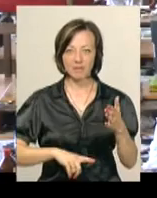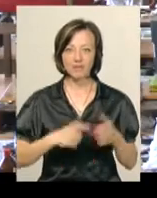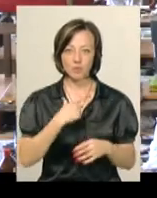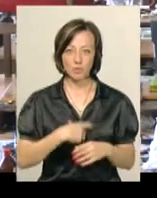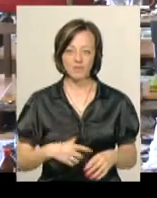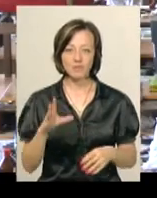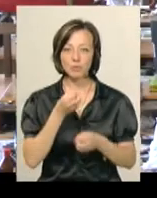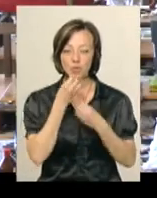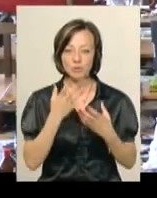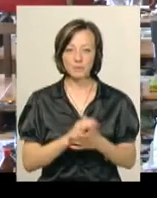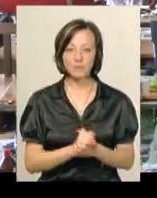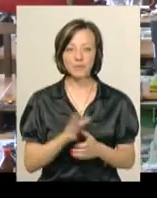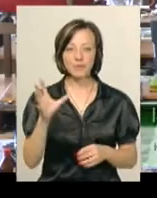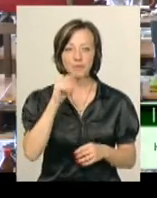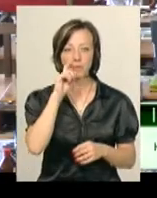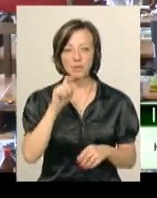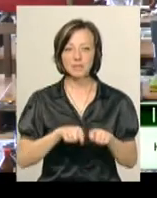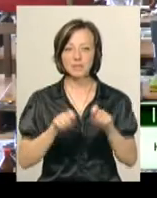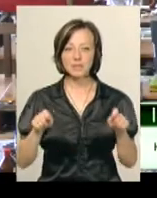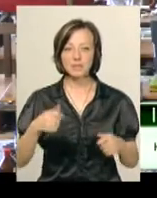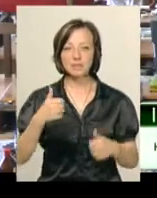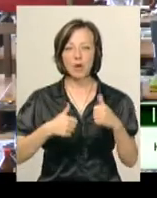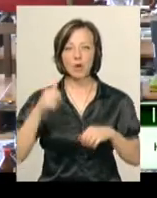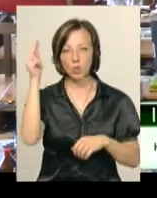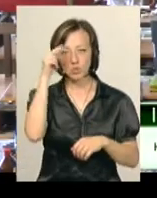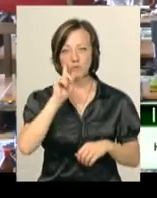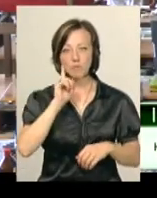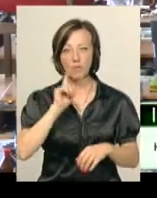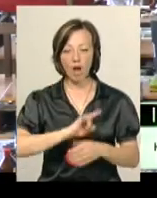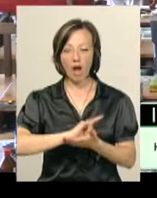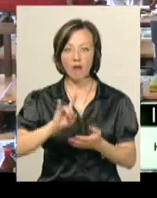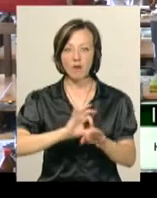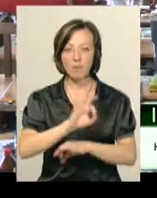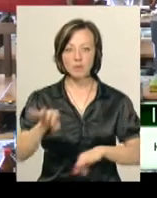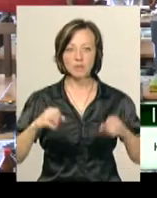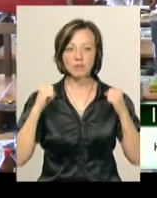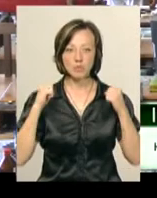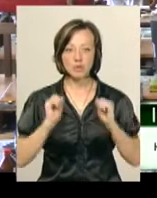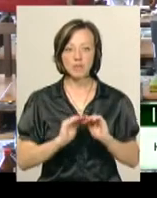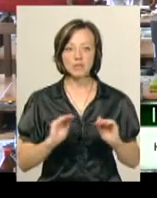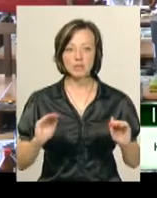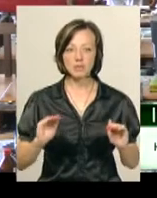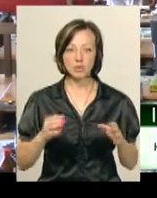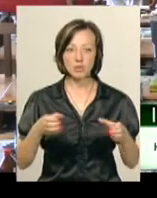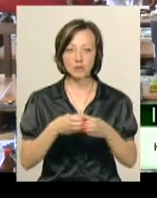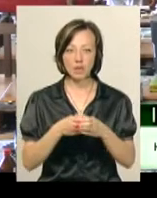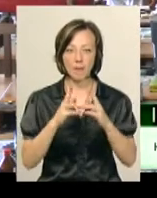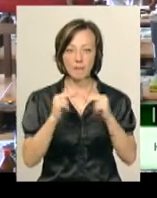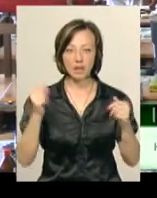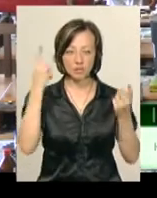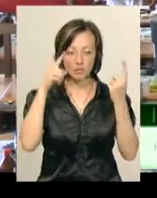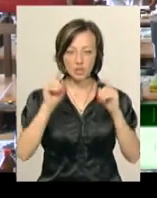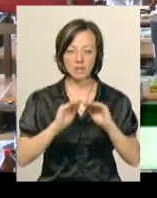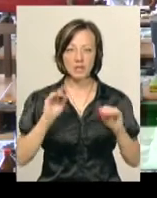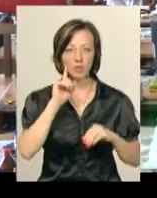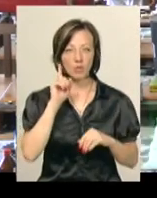добре. У всеукраїнських відкритих змаганнях учнівської молоді з авіамодельного спорту вихованці авіамодельного гуртка «Палацотворчості